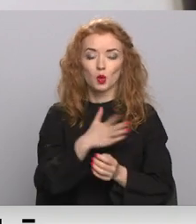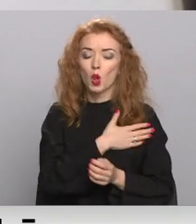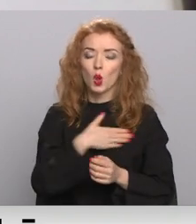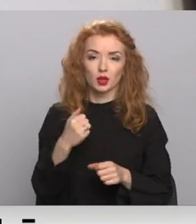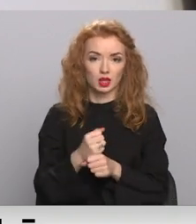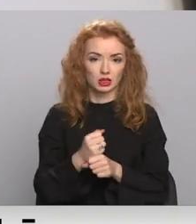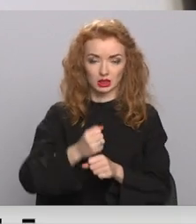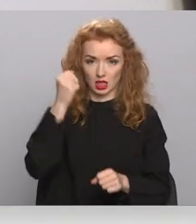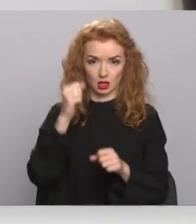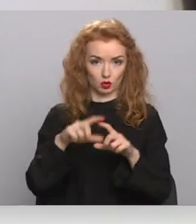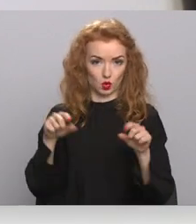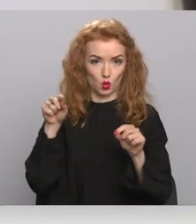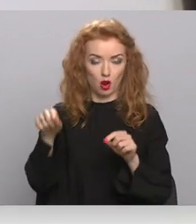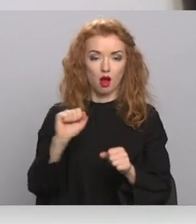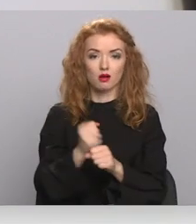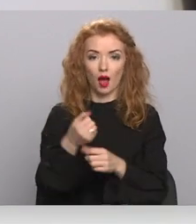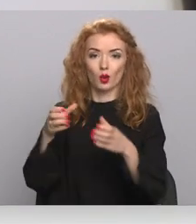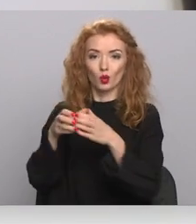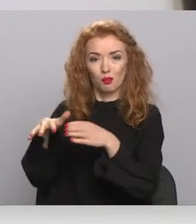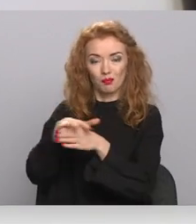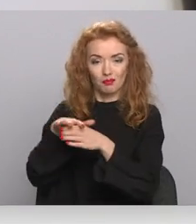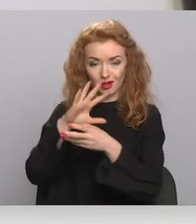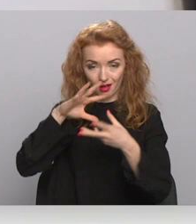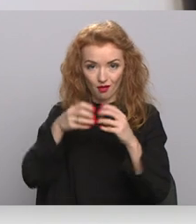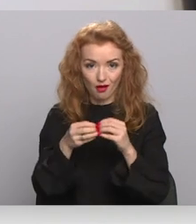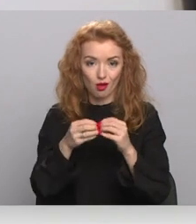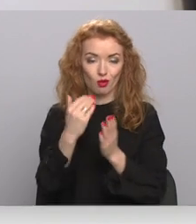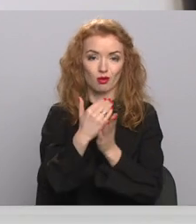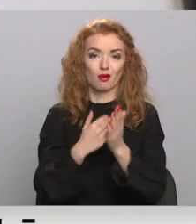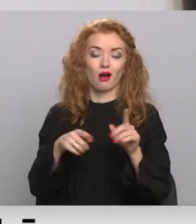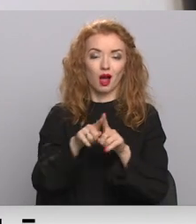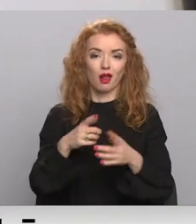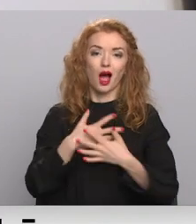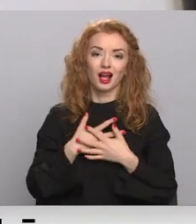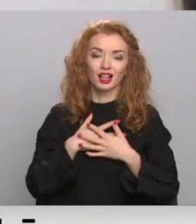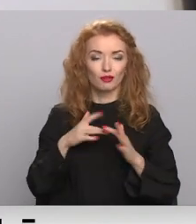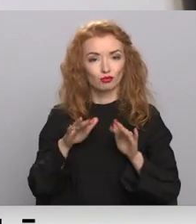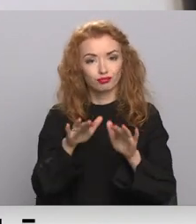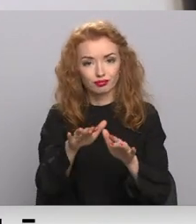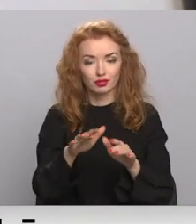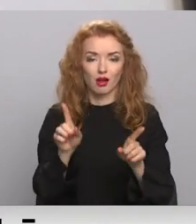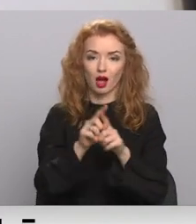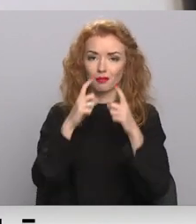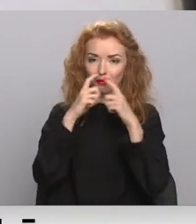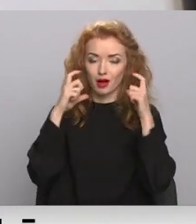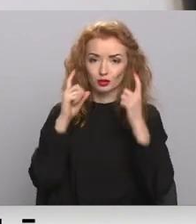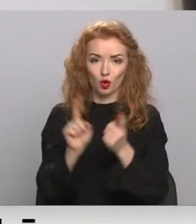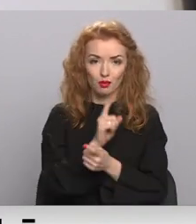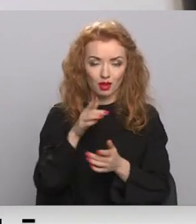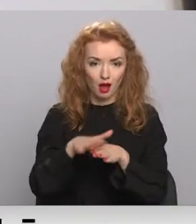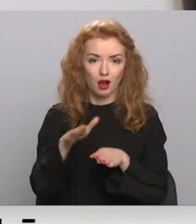augstām. Gan burbuļu ievērošanā, gan aktivitāšu norisei, maskulietošanā,